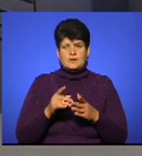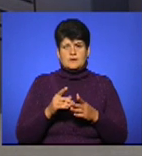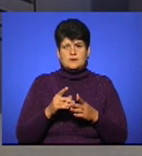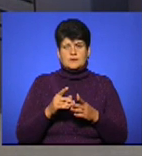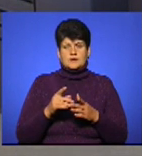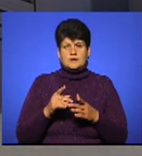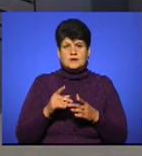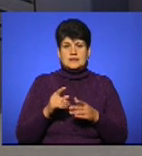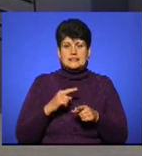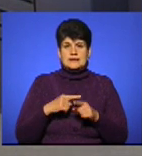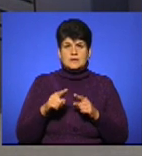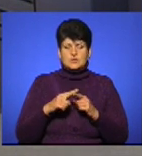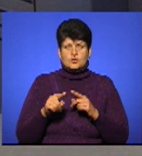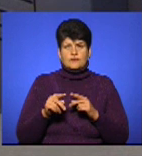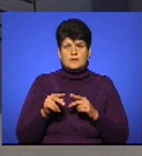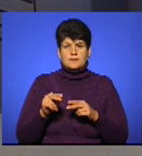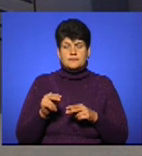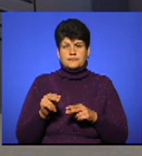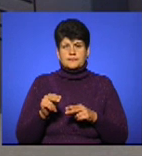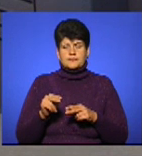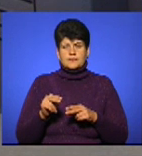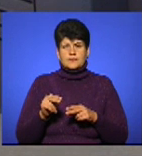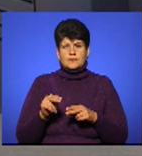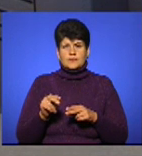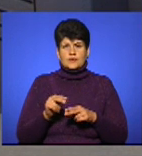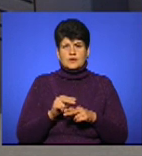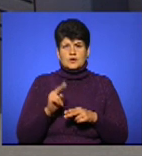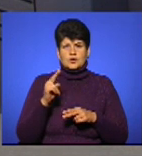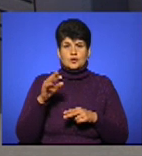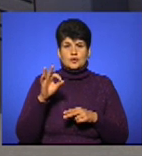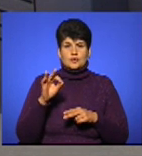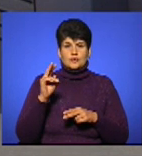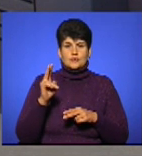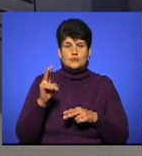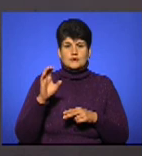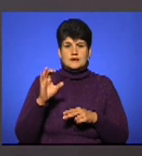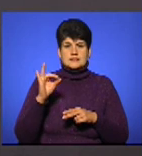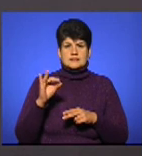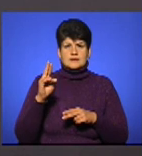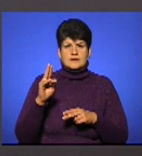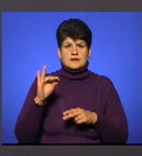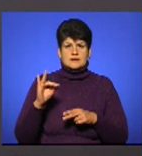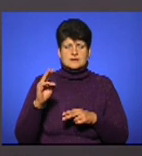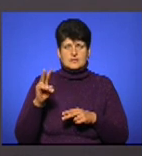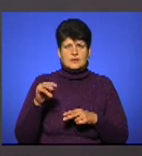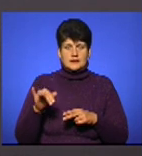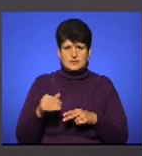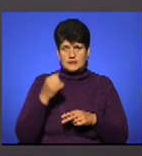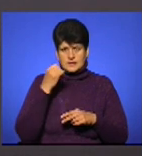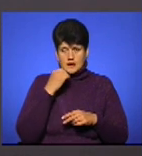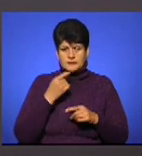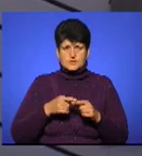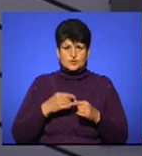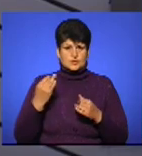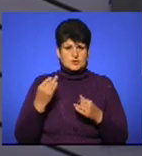термінова профілактика доксіцикліном або юнідоксом. Дуже дякую вам за таку цікаву